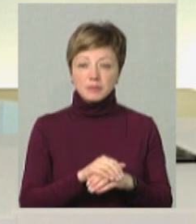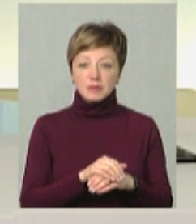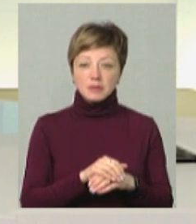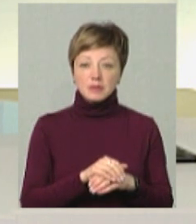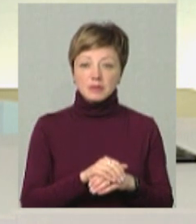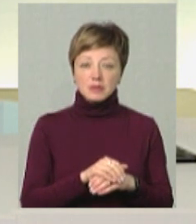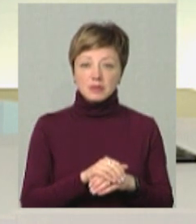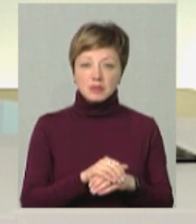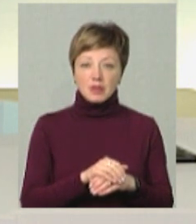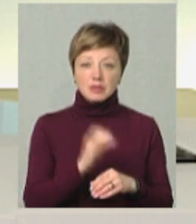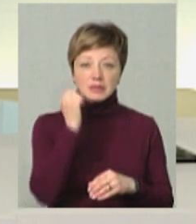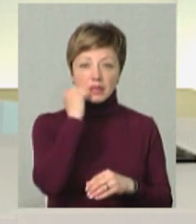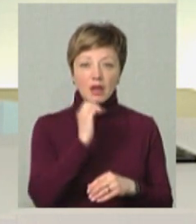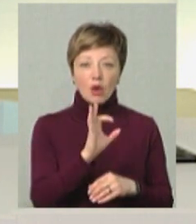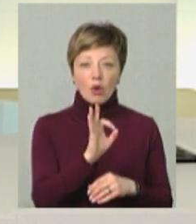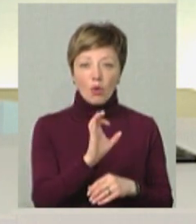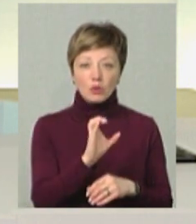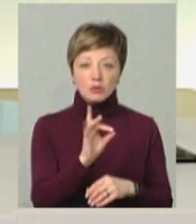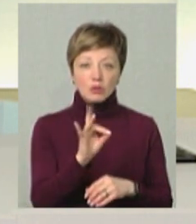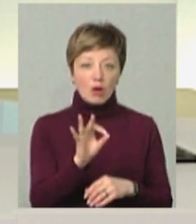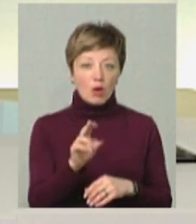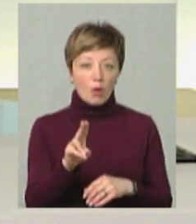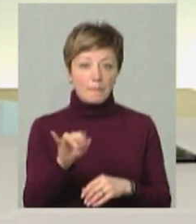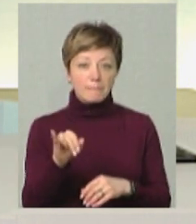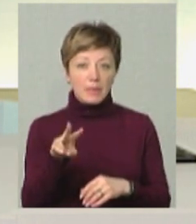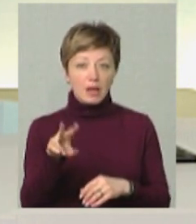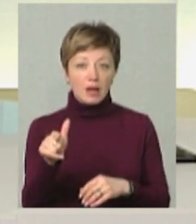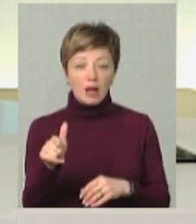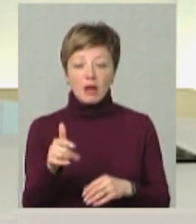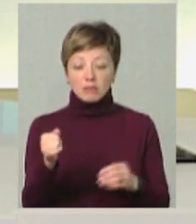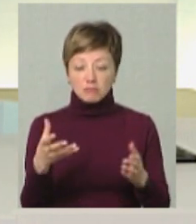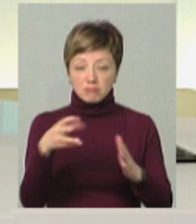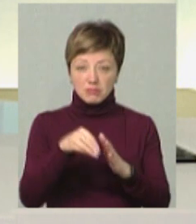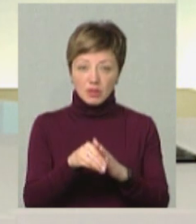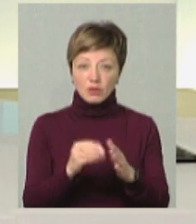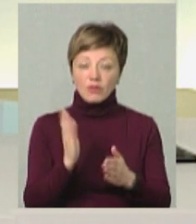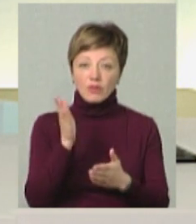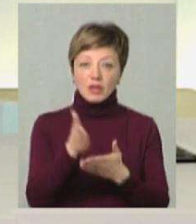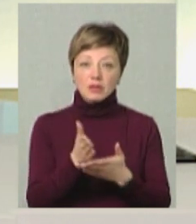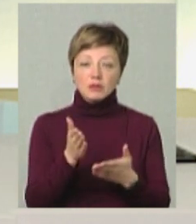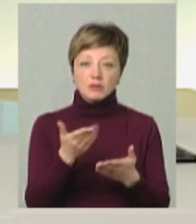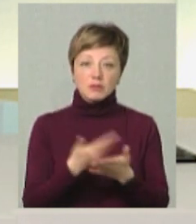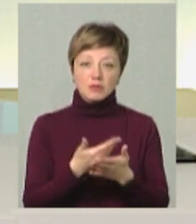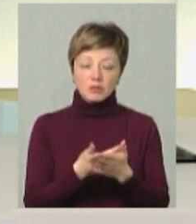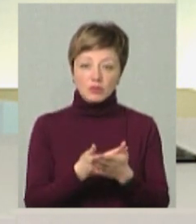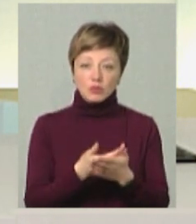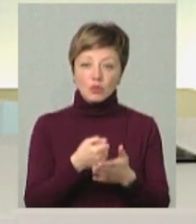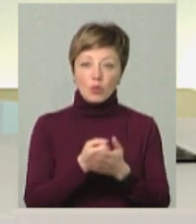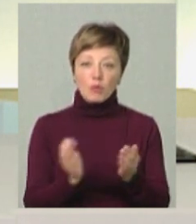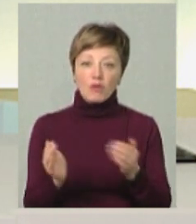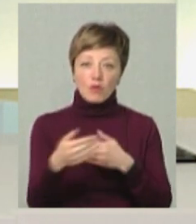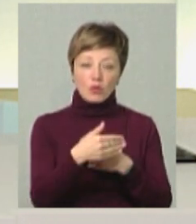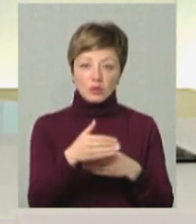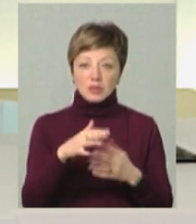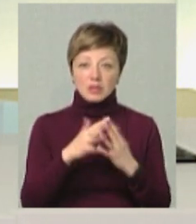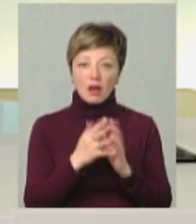фактично, від Старого Острополя, в межах Старого Острополя, до виїзду Старого Острополя, якби, фактично, до повороту на